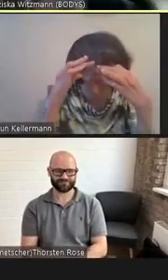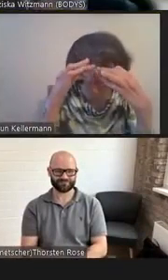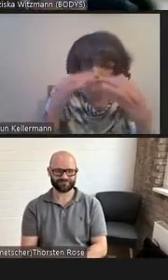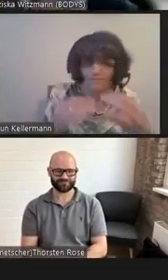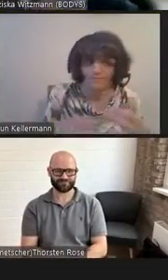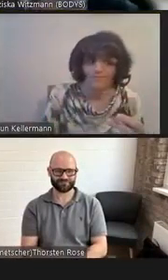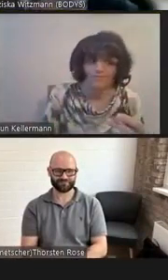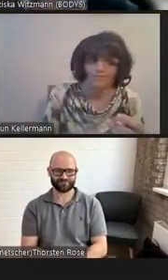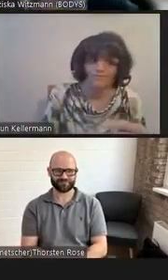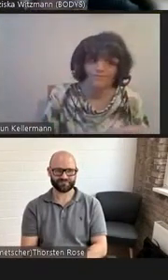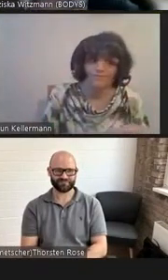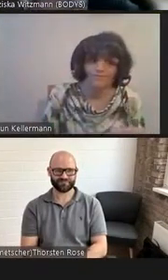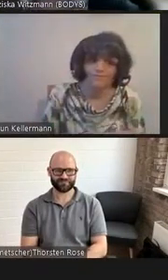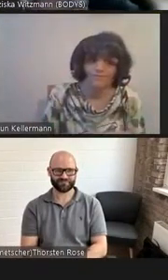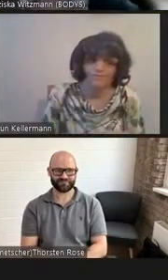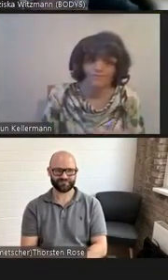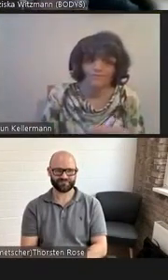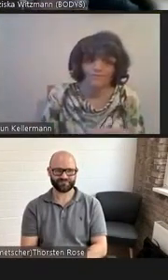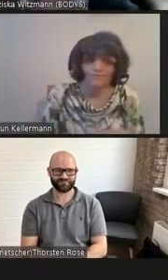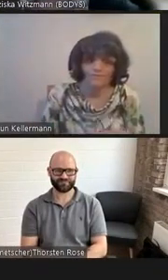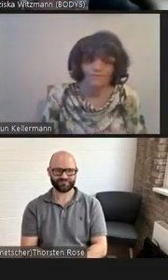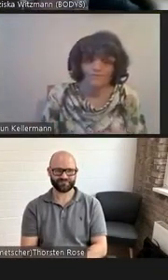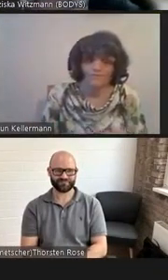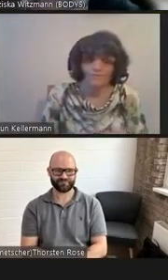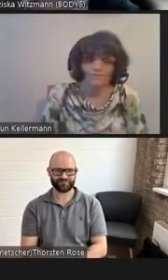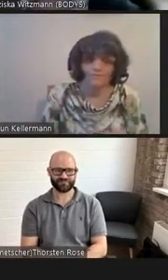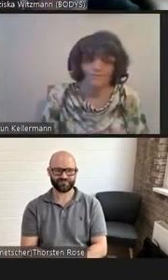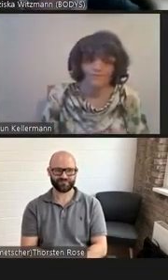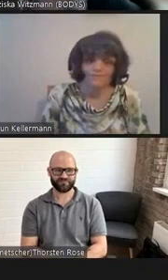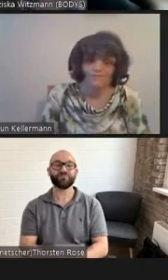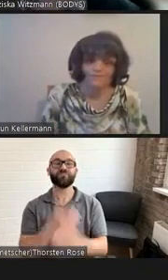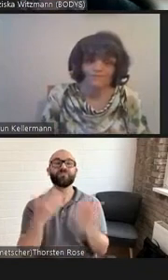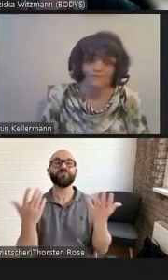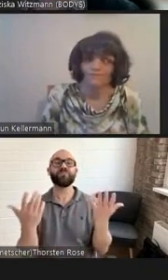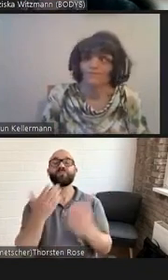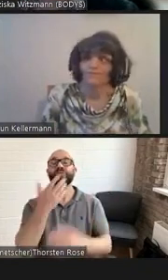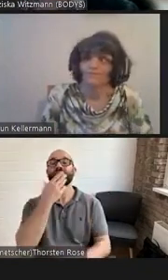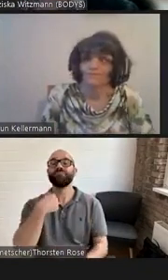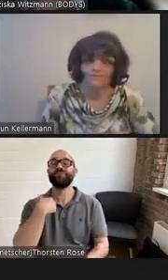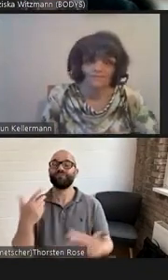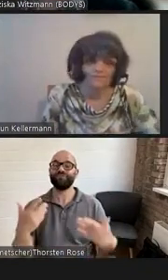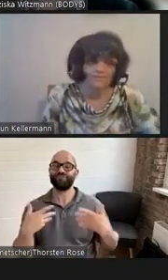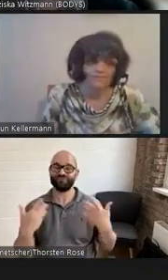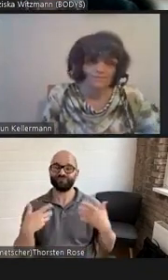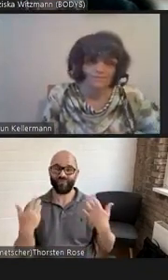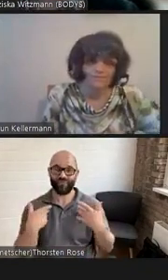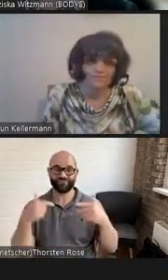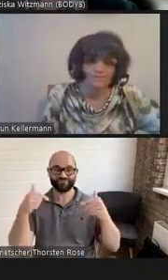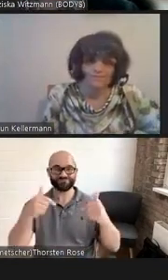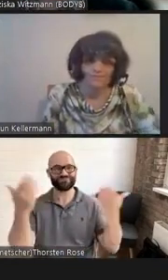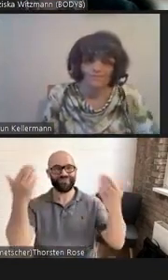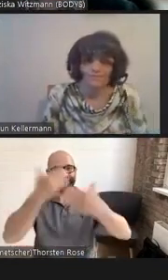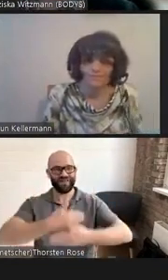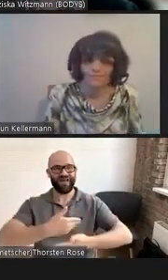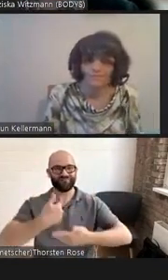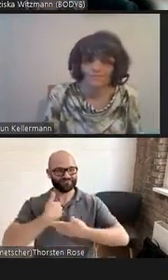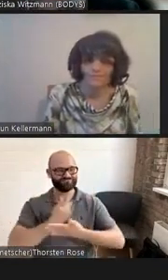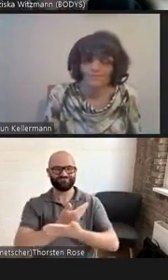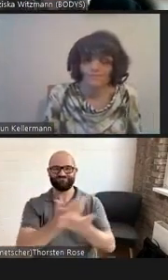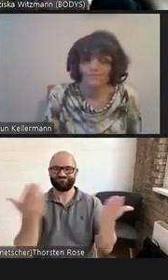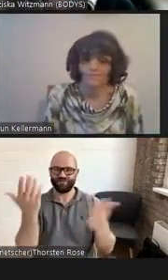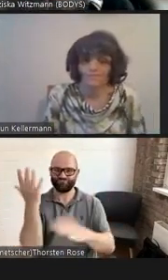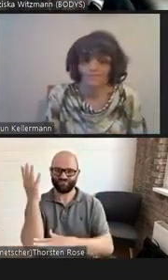Ja, guten Abend. Ich freue mich, heute Abend hier sprechen zu dürfen. Ich